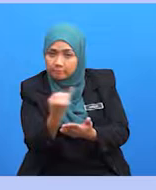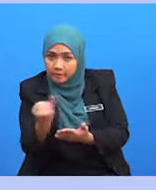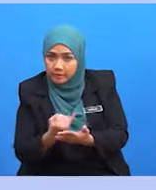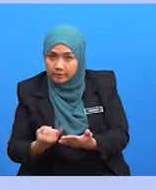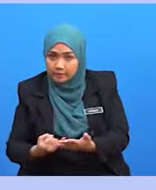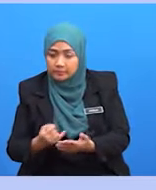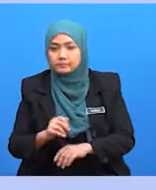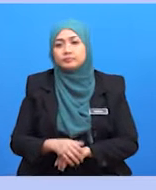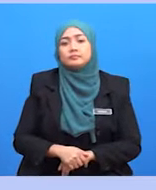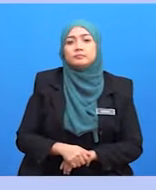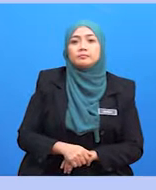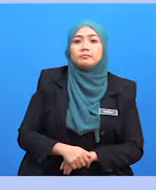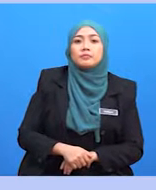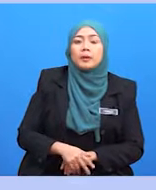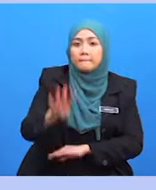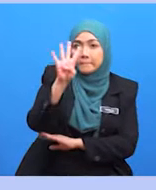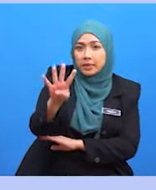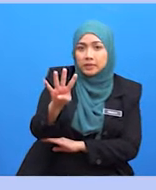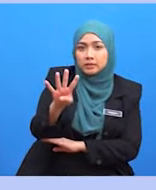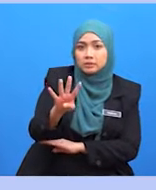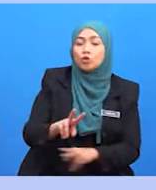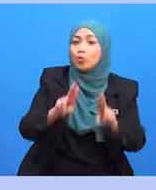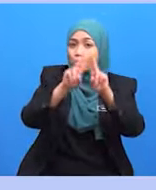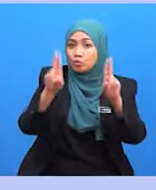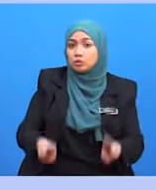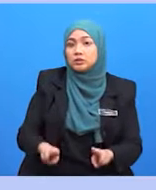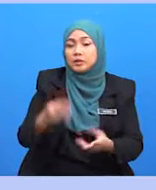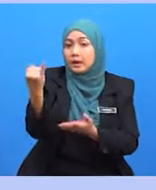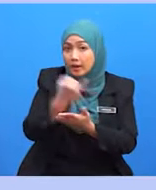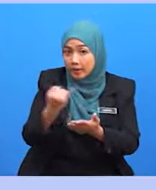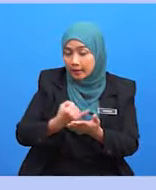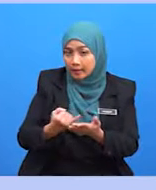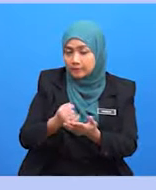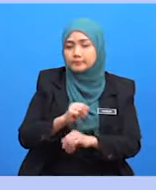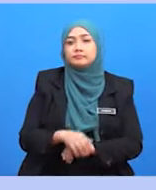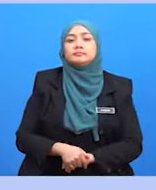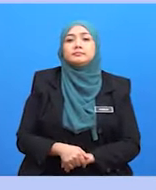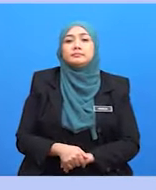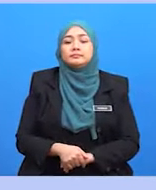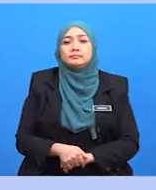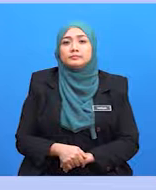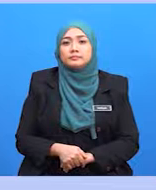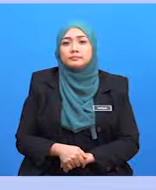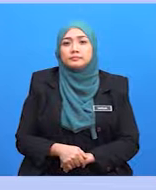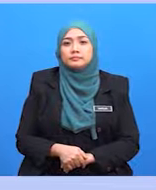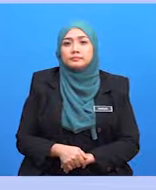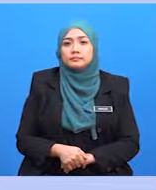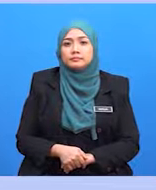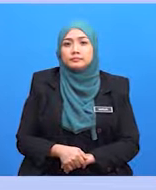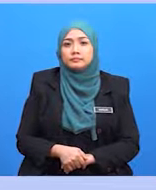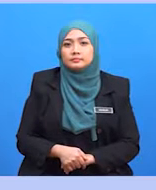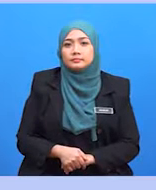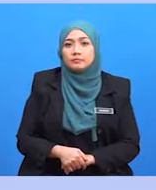brainstorming. Dalam langkah keempat, kita akan uji lakaran anda dengan sasaran pengguna. Seterusnya,